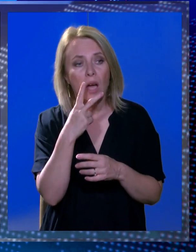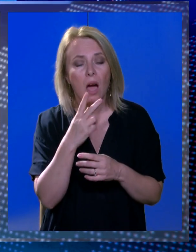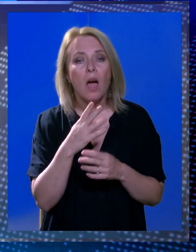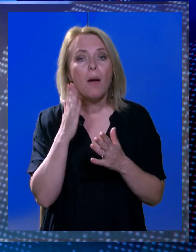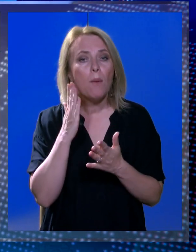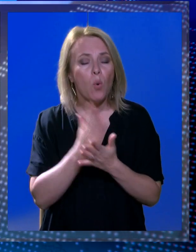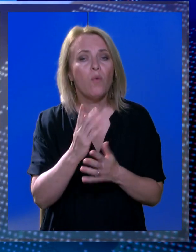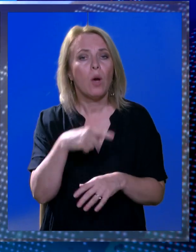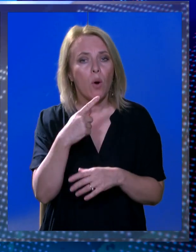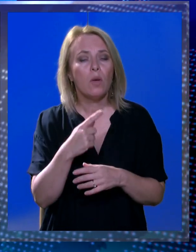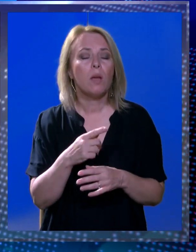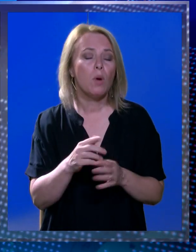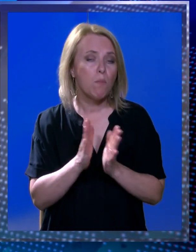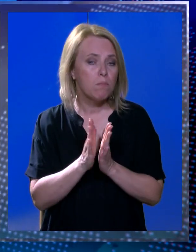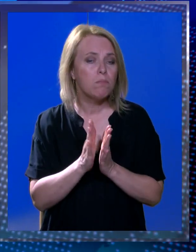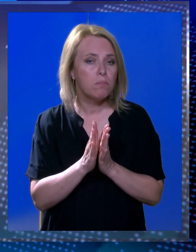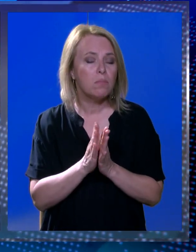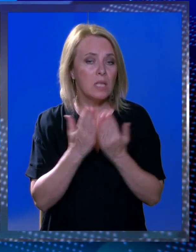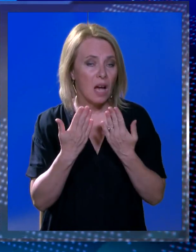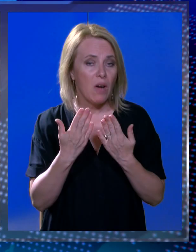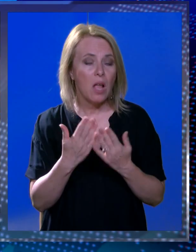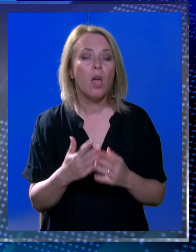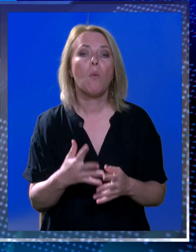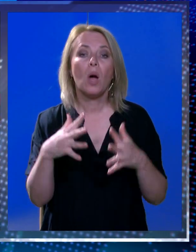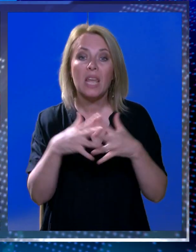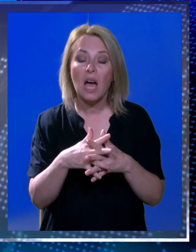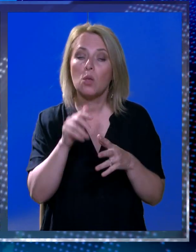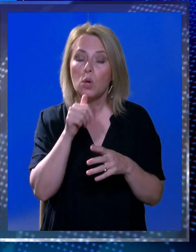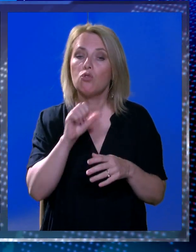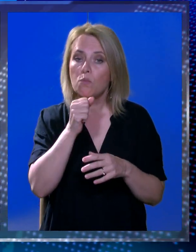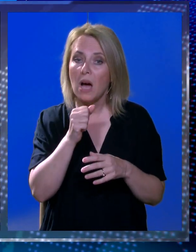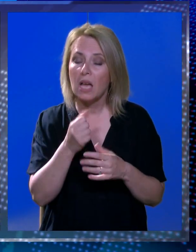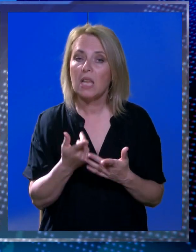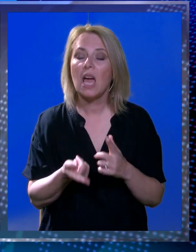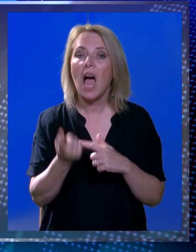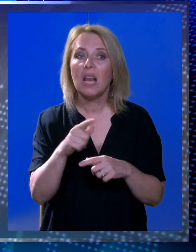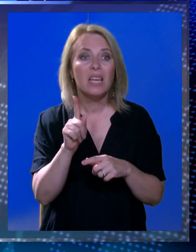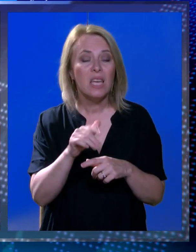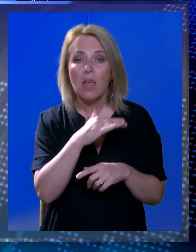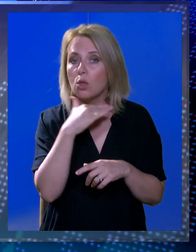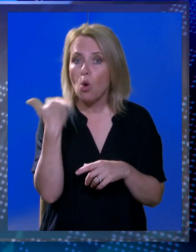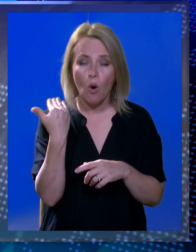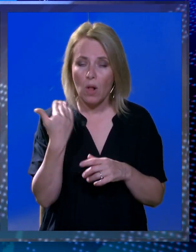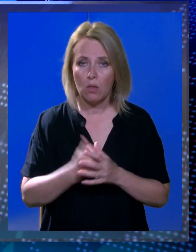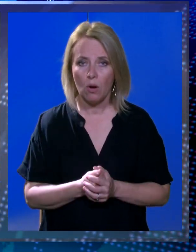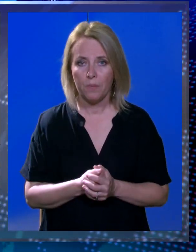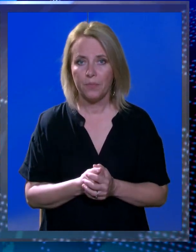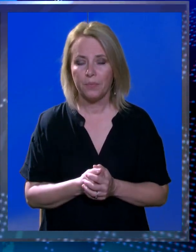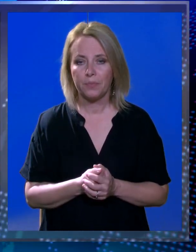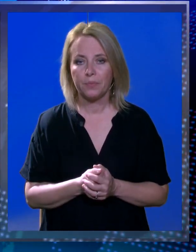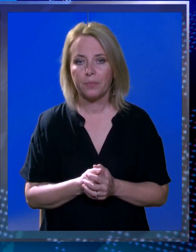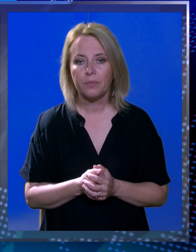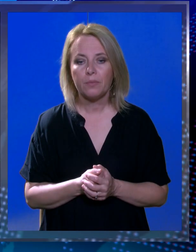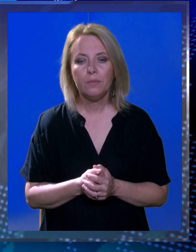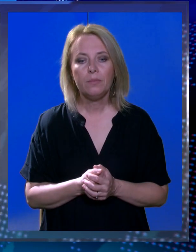ističemo i grad i županiju kao organizacije koje nam jako puno pomožu. Ali je to nije dovoljno.